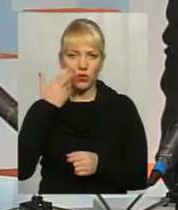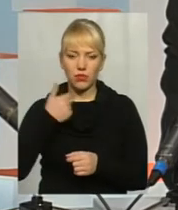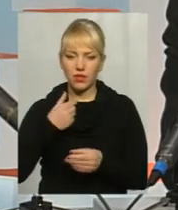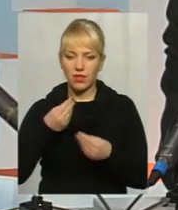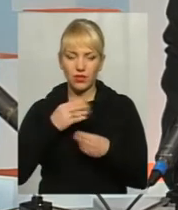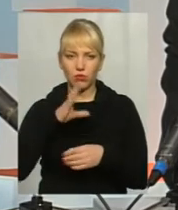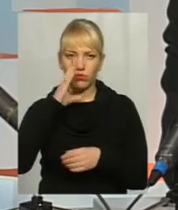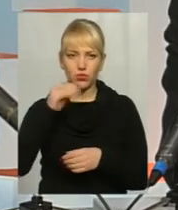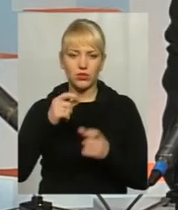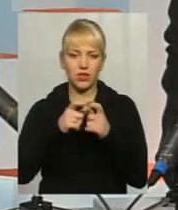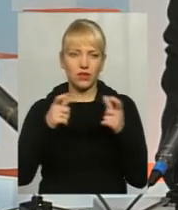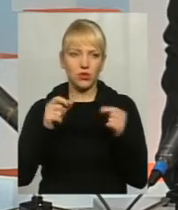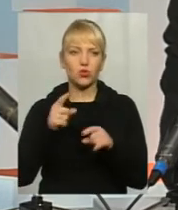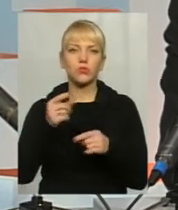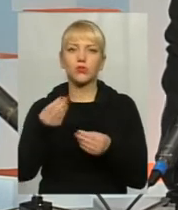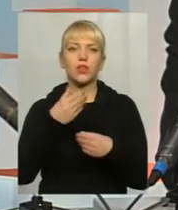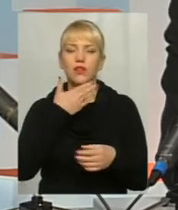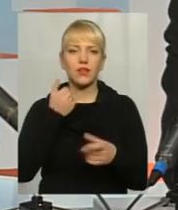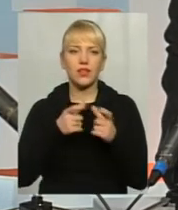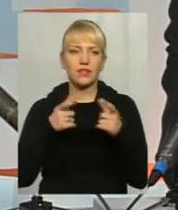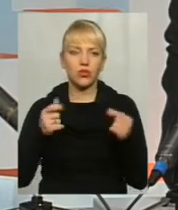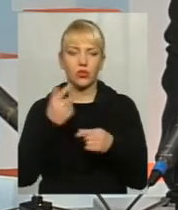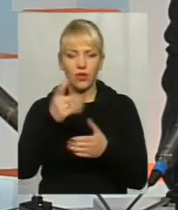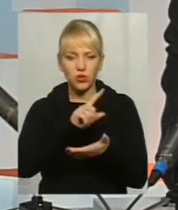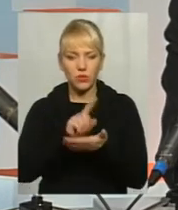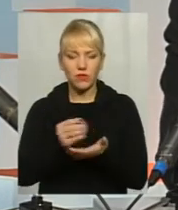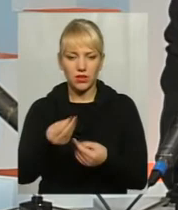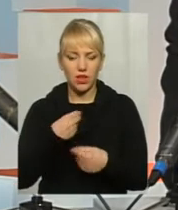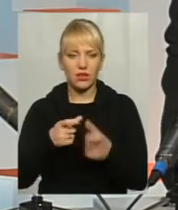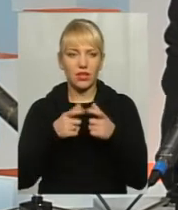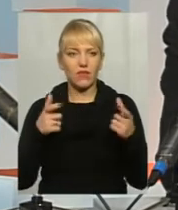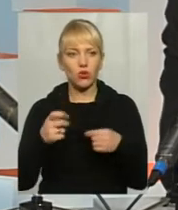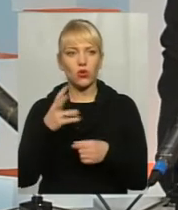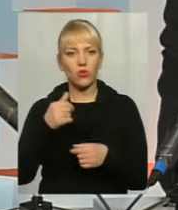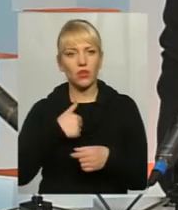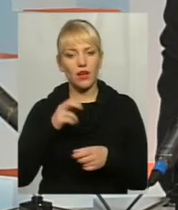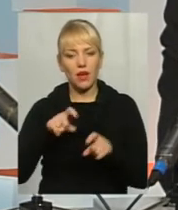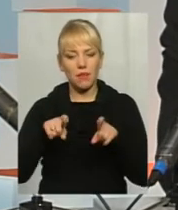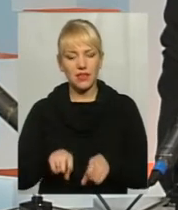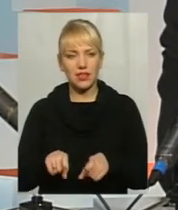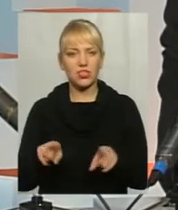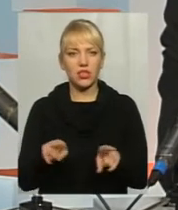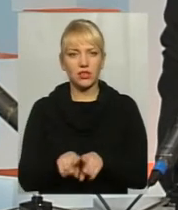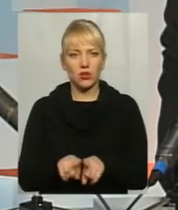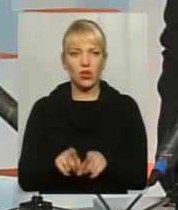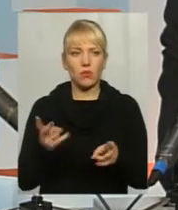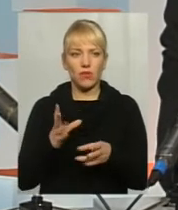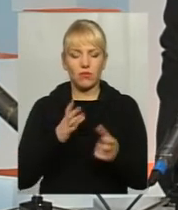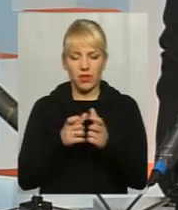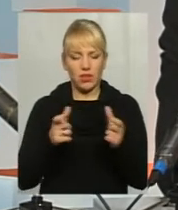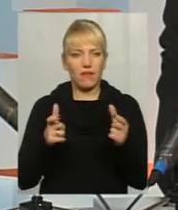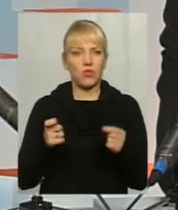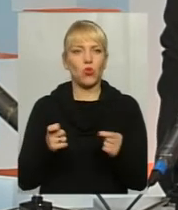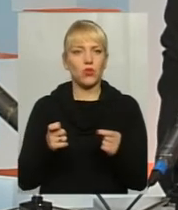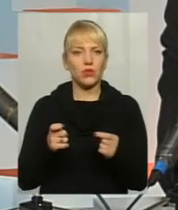в автобус, я кажу, чому ви мені надали квиток? Ви зобов'язані дати квиток. Але я, як пасажир, теж маю мати квиток. Це